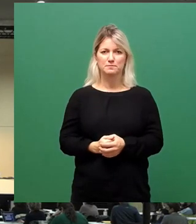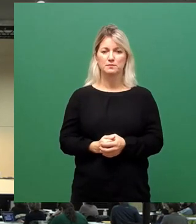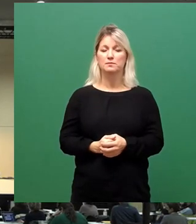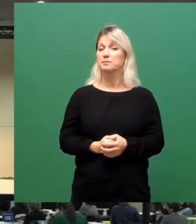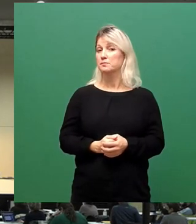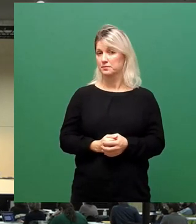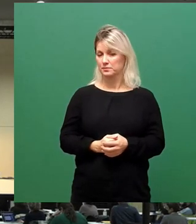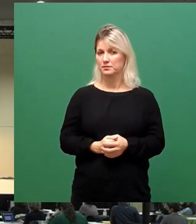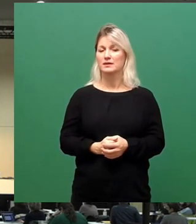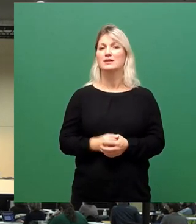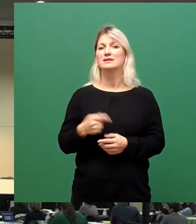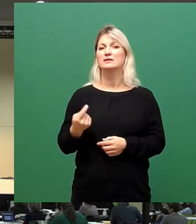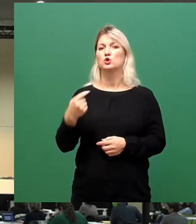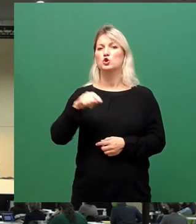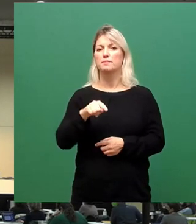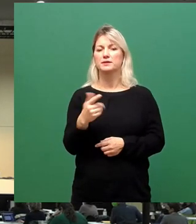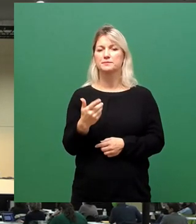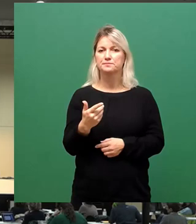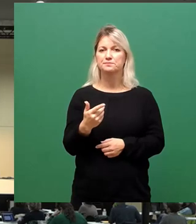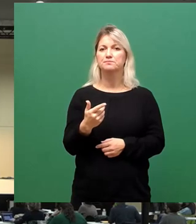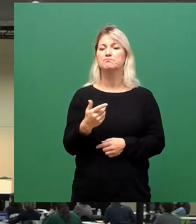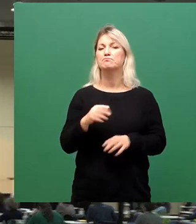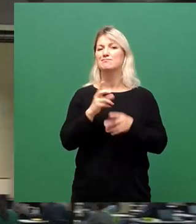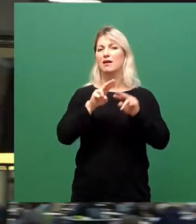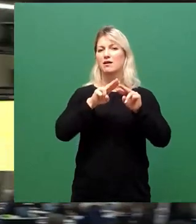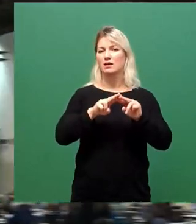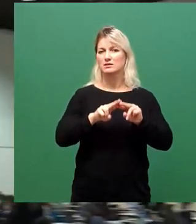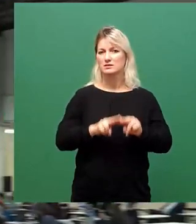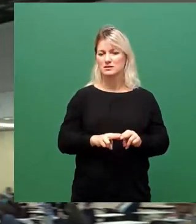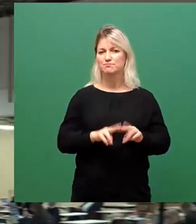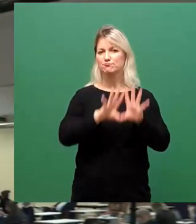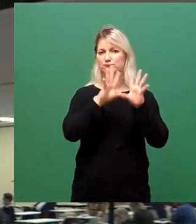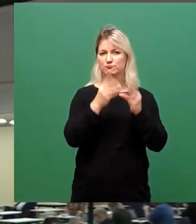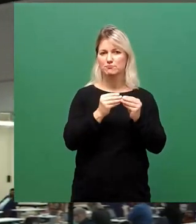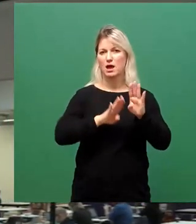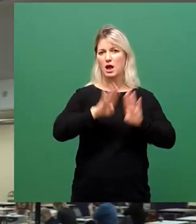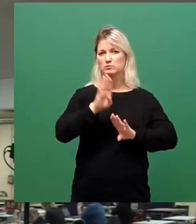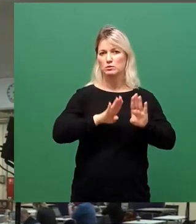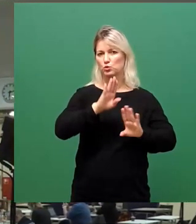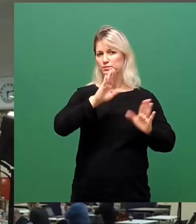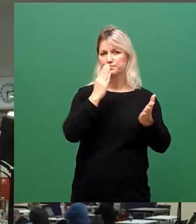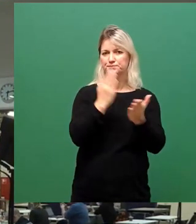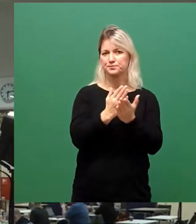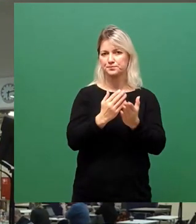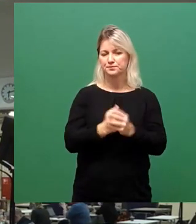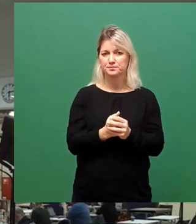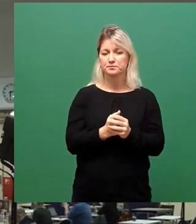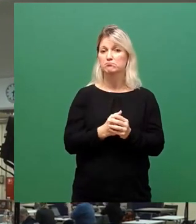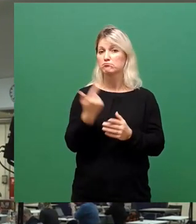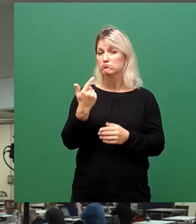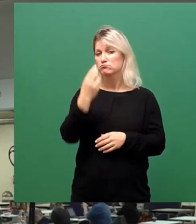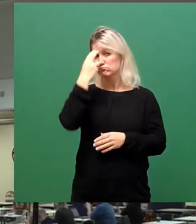wir zu dem ganzen Rest, zur Abstimmung final. Wer dem zustimmen möchte, der bitte für den